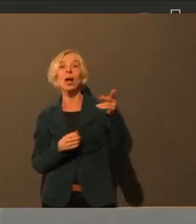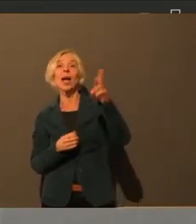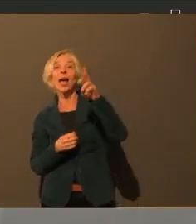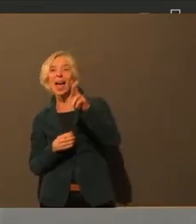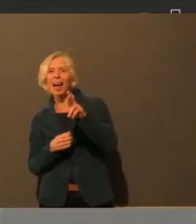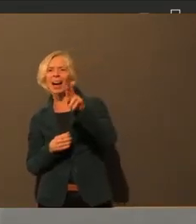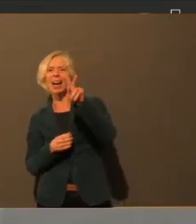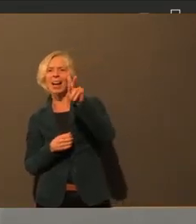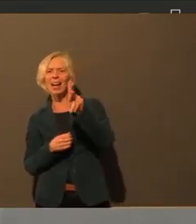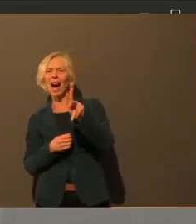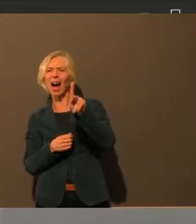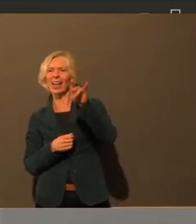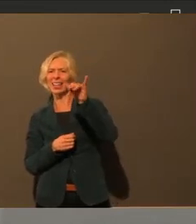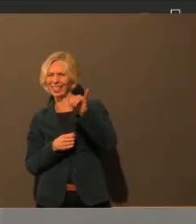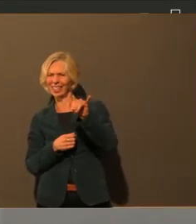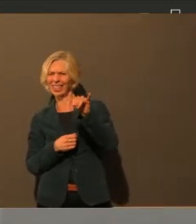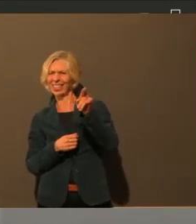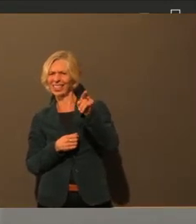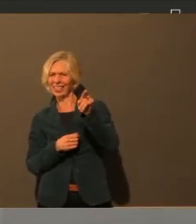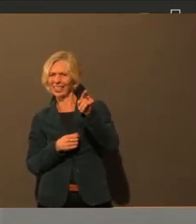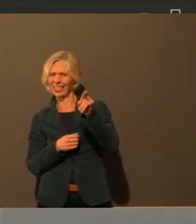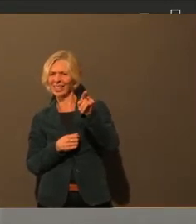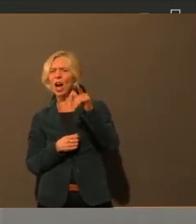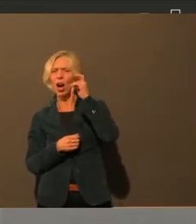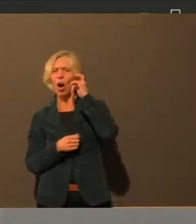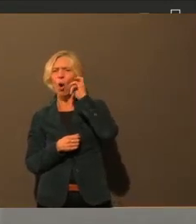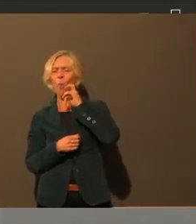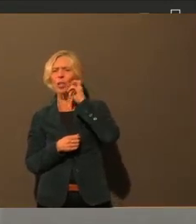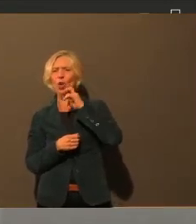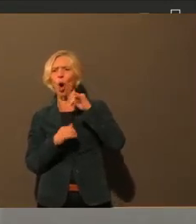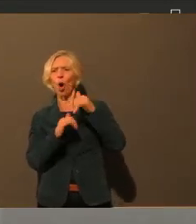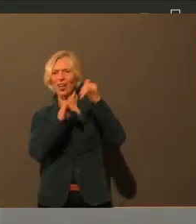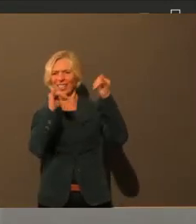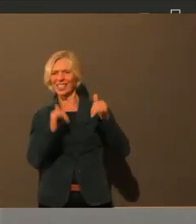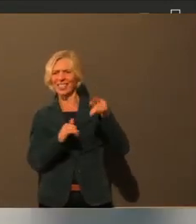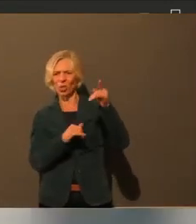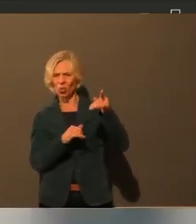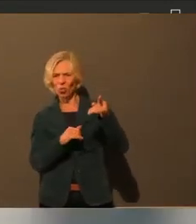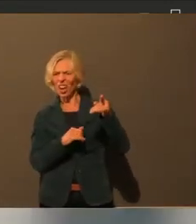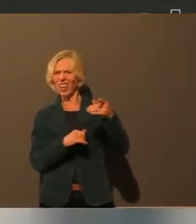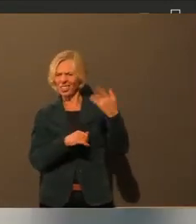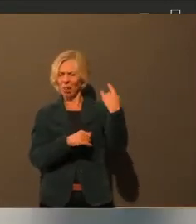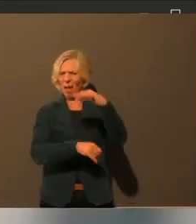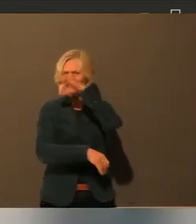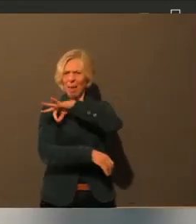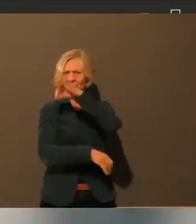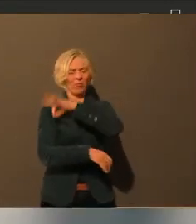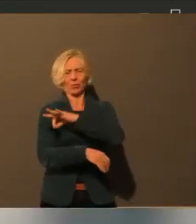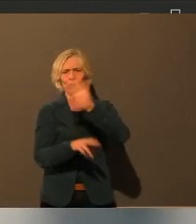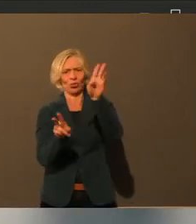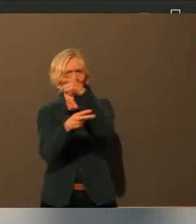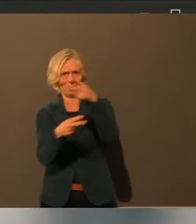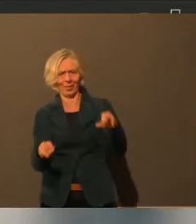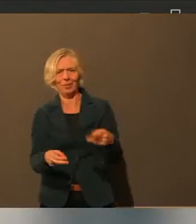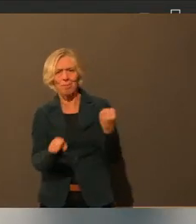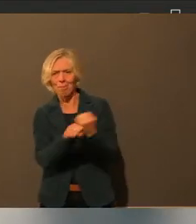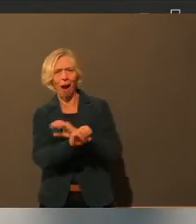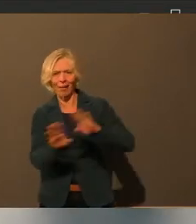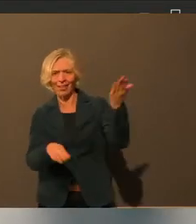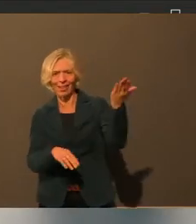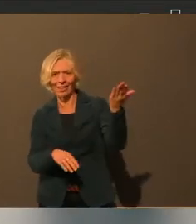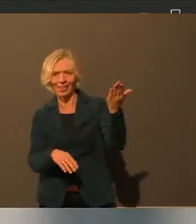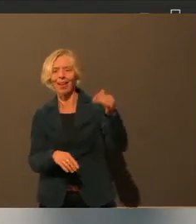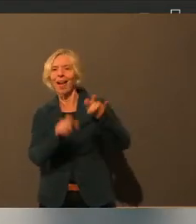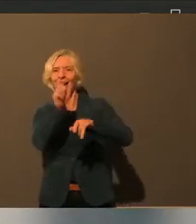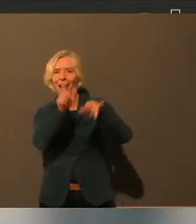impfen nicht. Also bloß mal das auch zur Information. Ich weiß nicht, woher diese Information kommt. Leute, die beim Robert-Koch-Institut arbeiten, werden